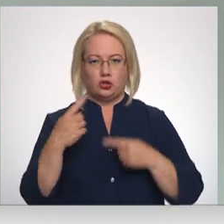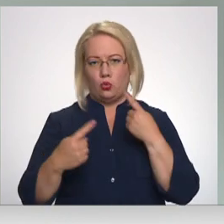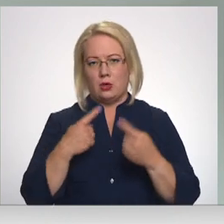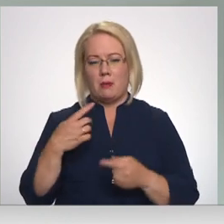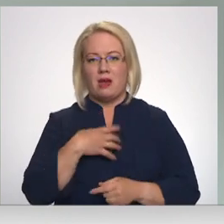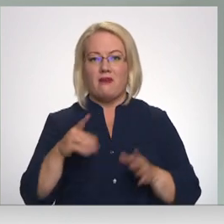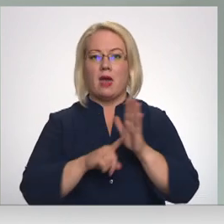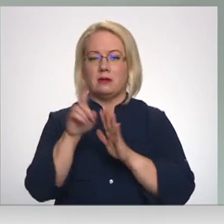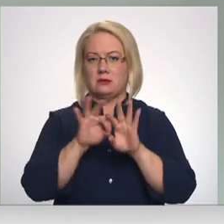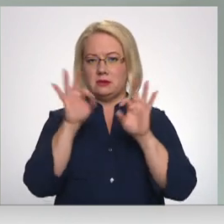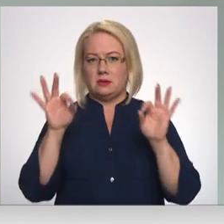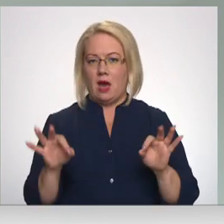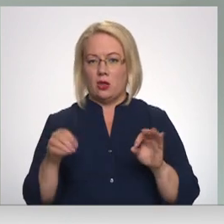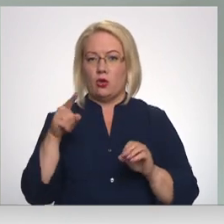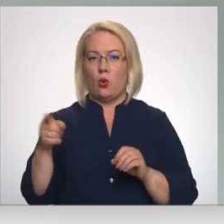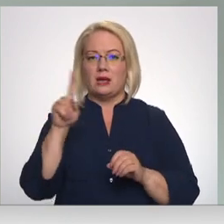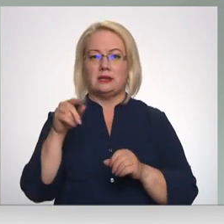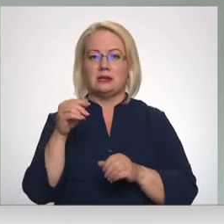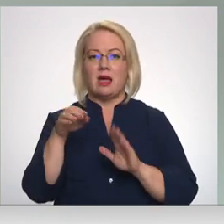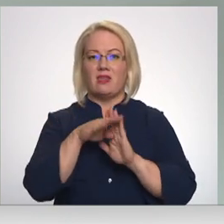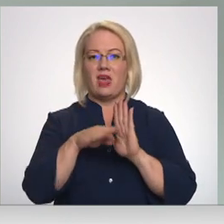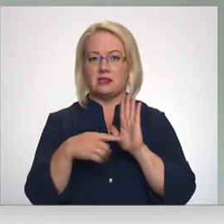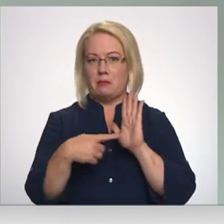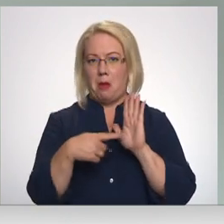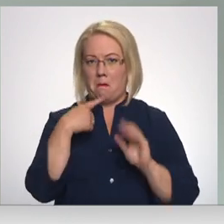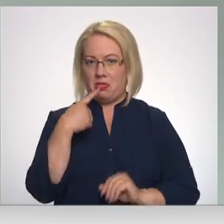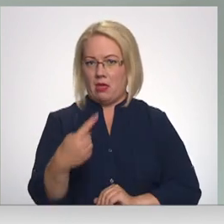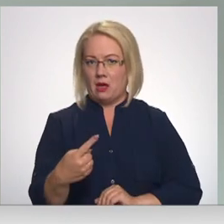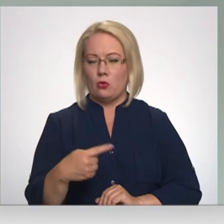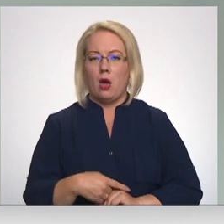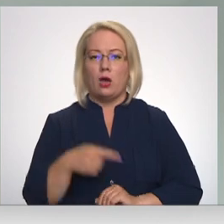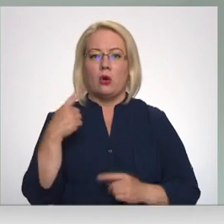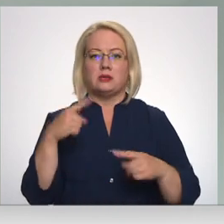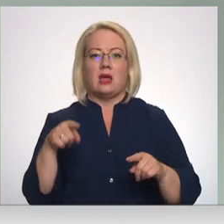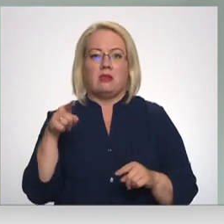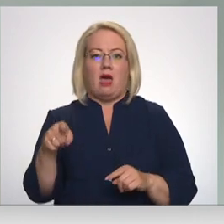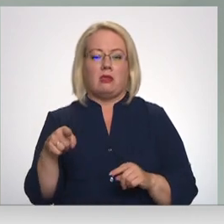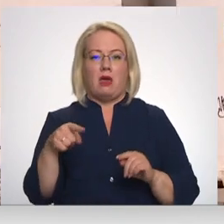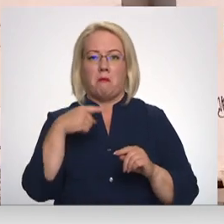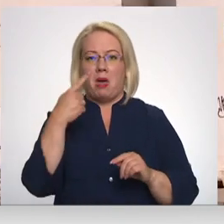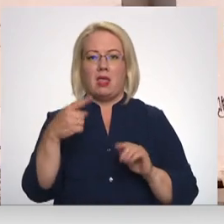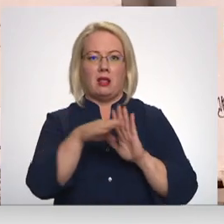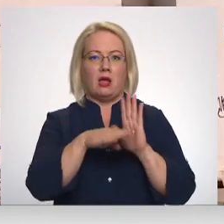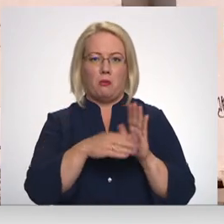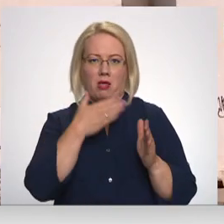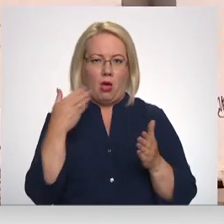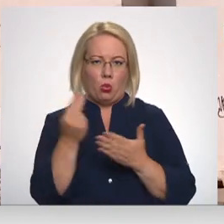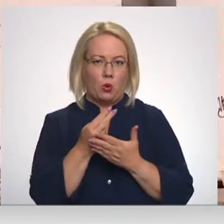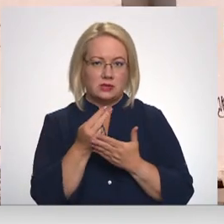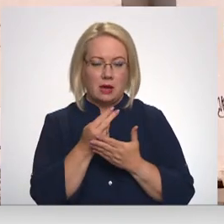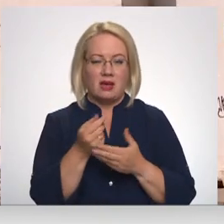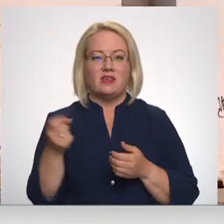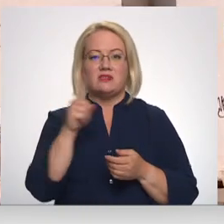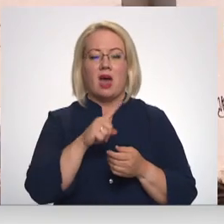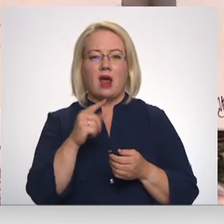iedzīvināt to preambulā, teikt to. Tādām preambulām nav nozīmes. Visvairāk maināmo